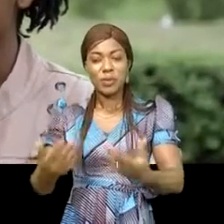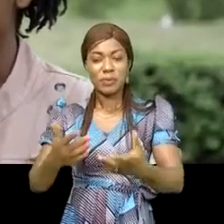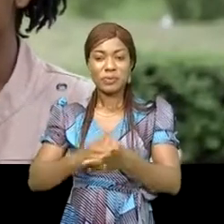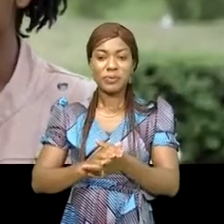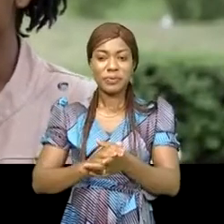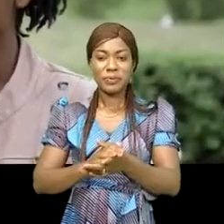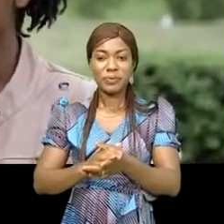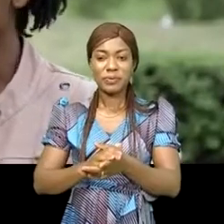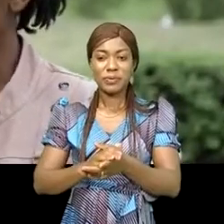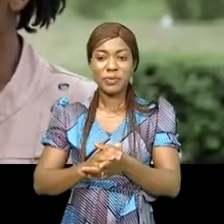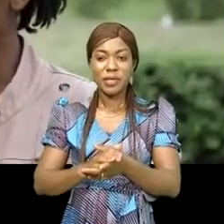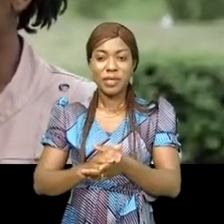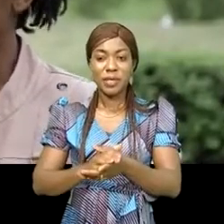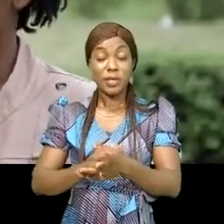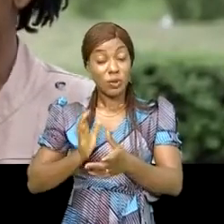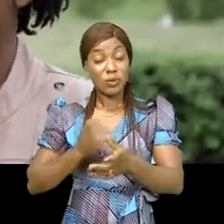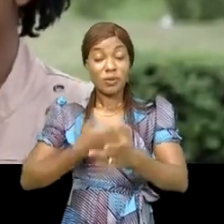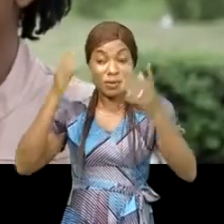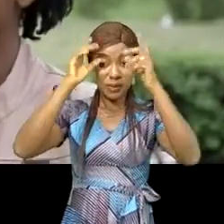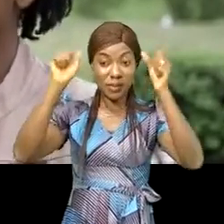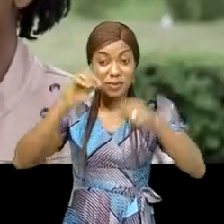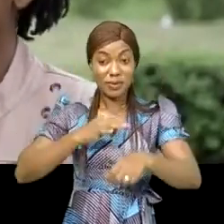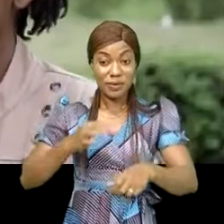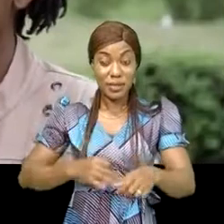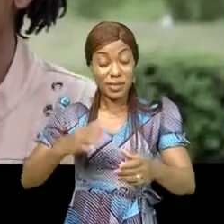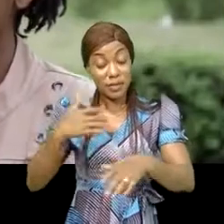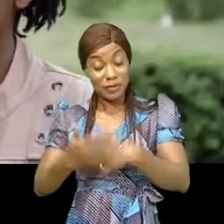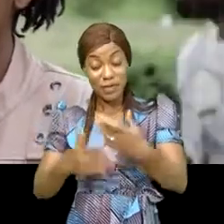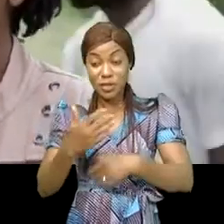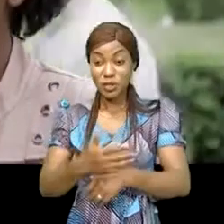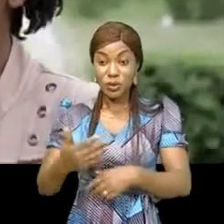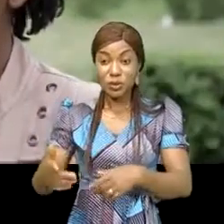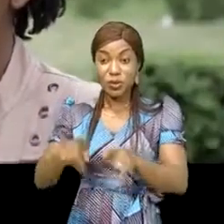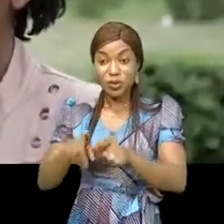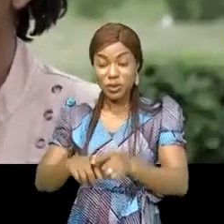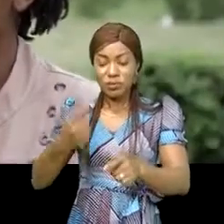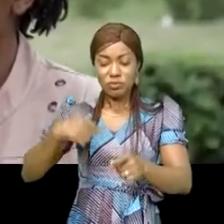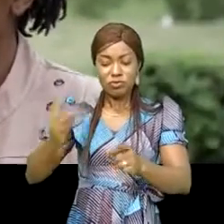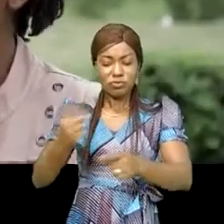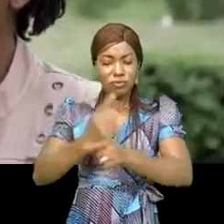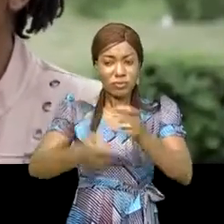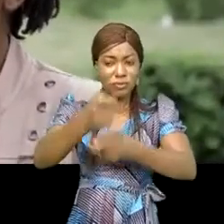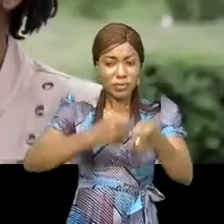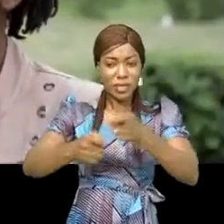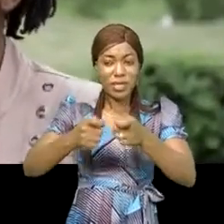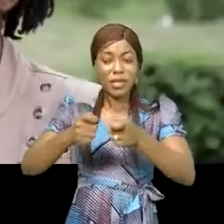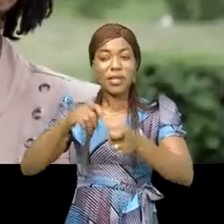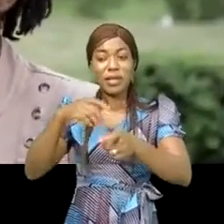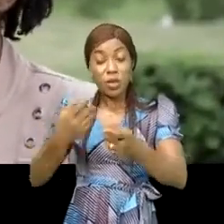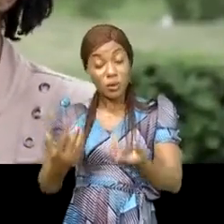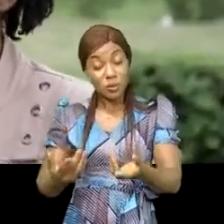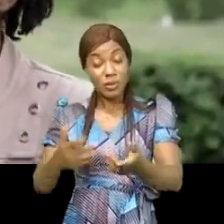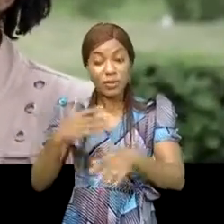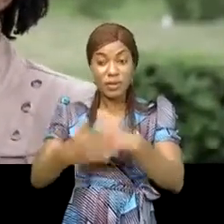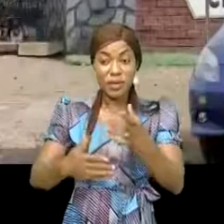nos présidents, le président fatigué, est en train de faire. On veut aussi les remplacer, faire le mieux que ce qu'il est en train de faire.